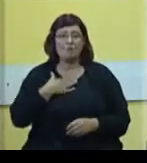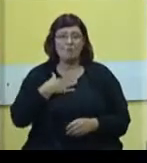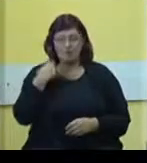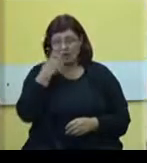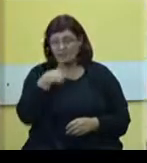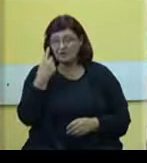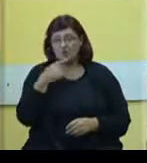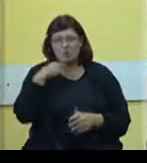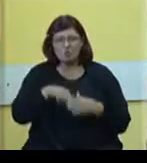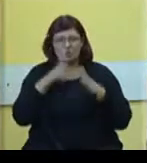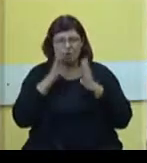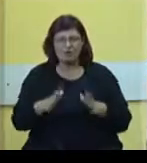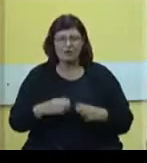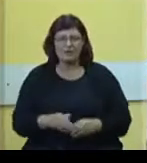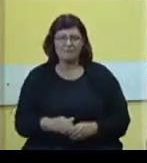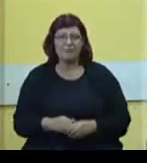uverenje.